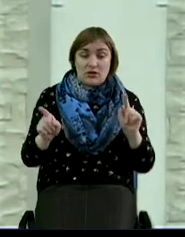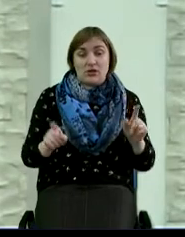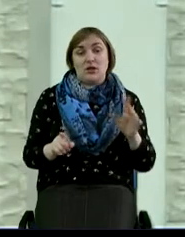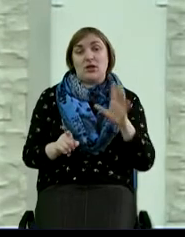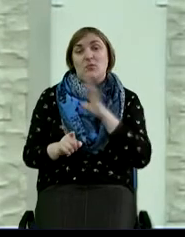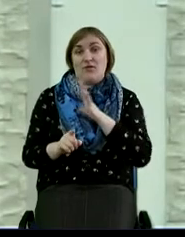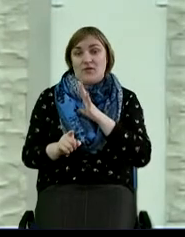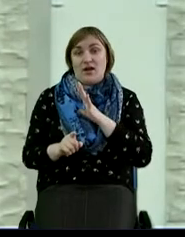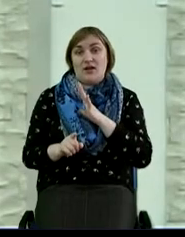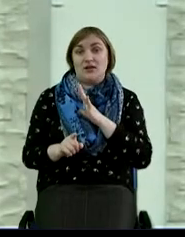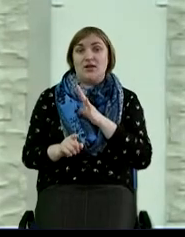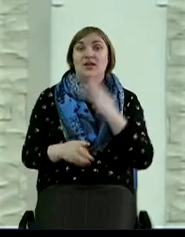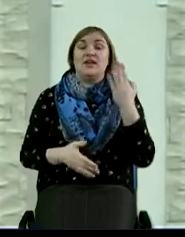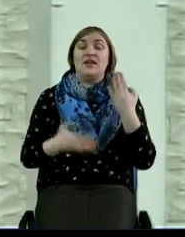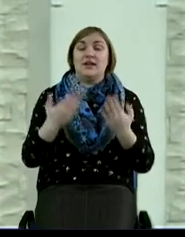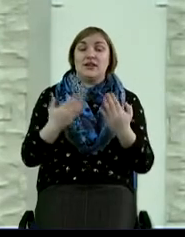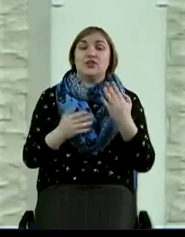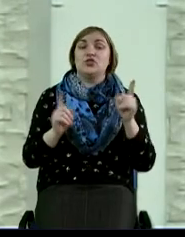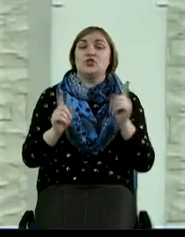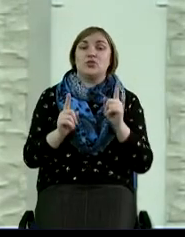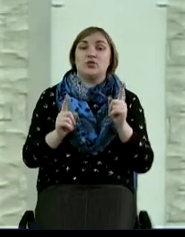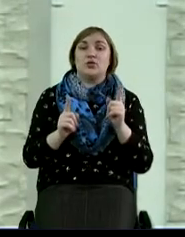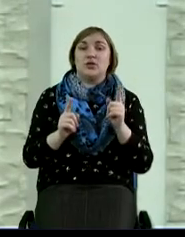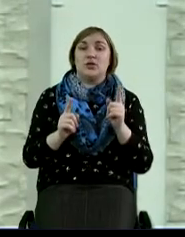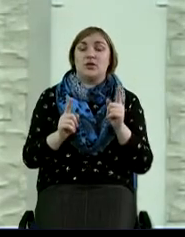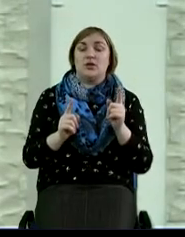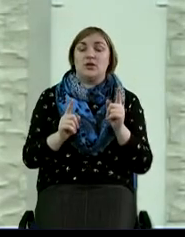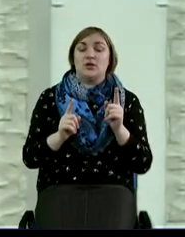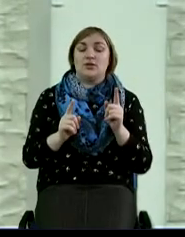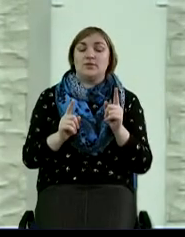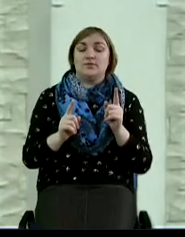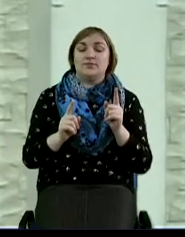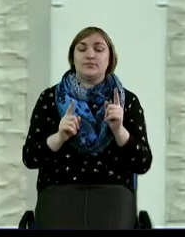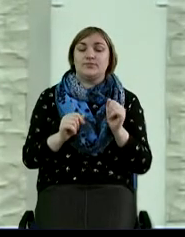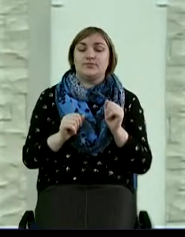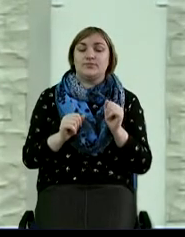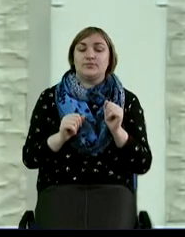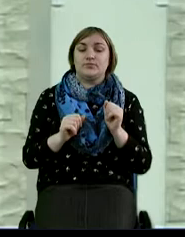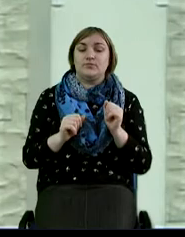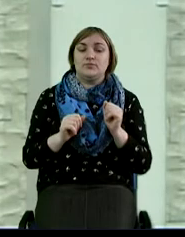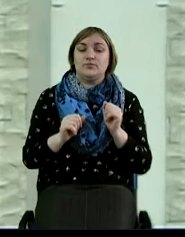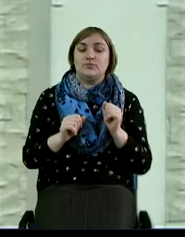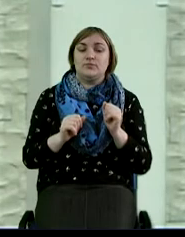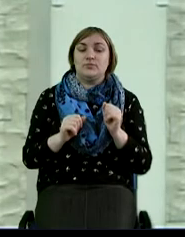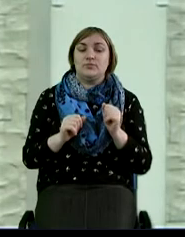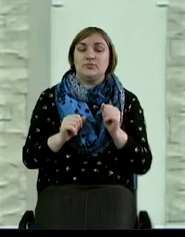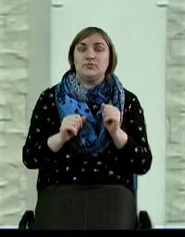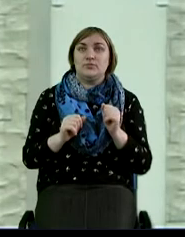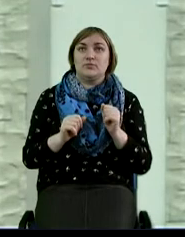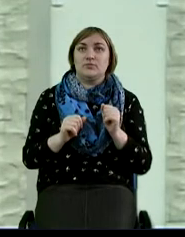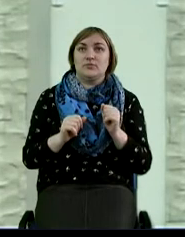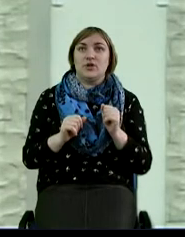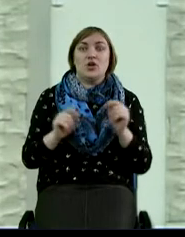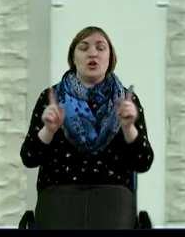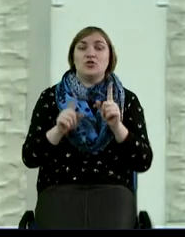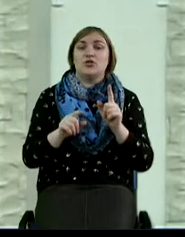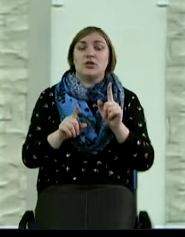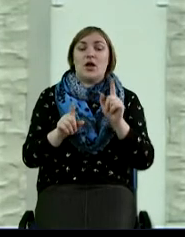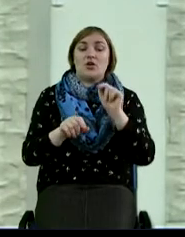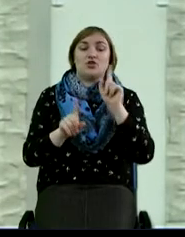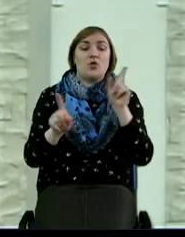времени, если что-то не приходит в жизнь, такое, которое может удержать, которое может изменить,